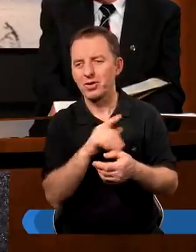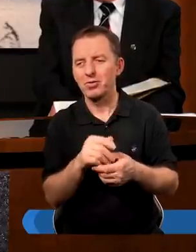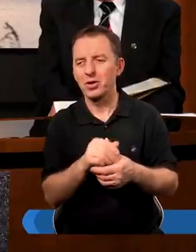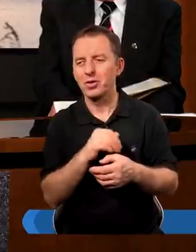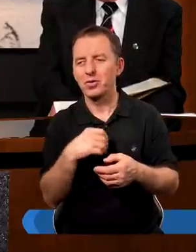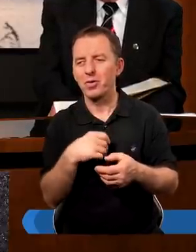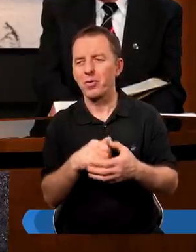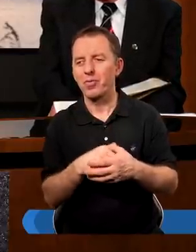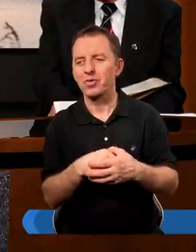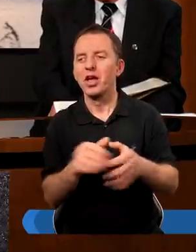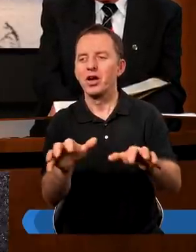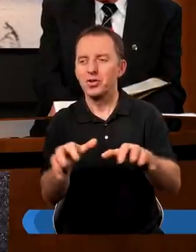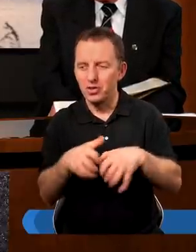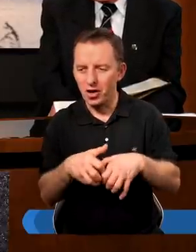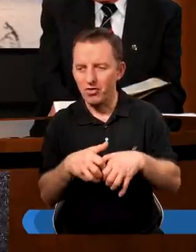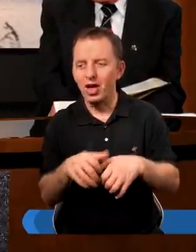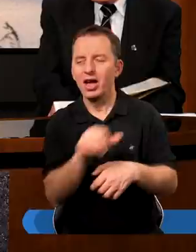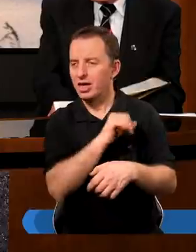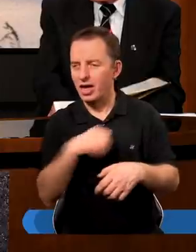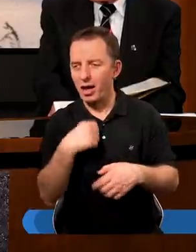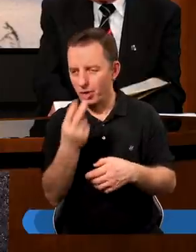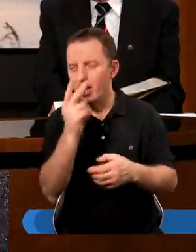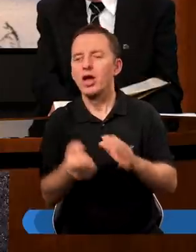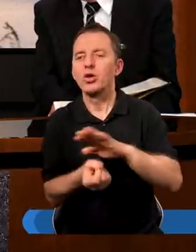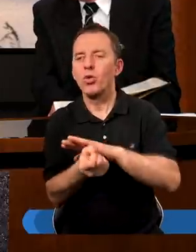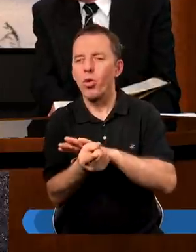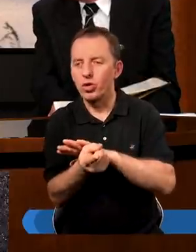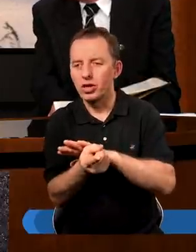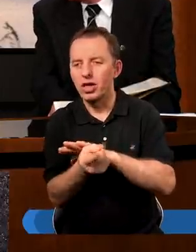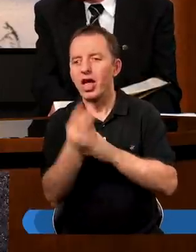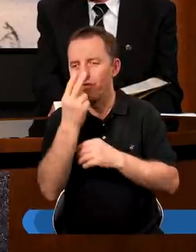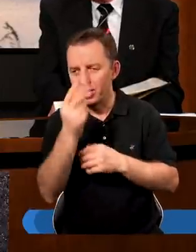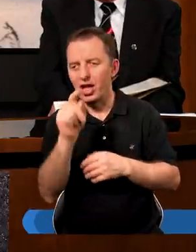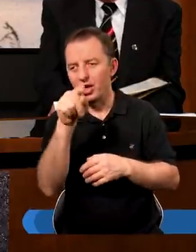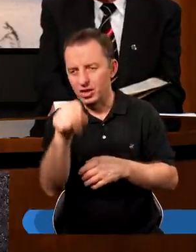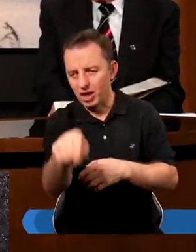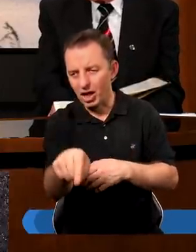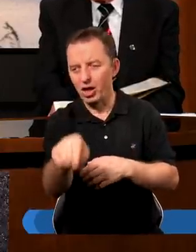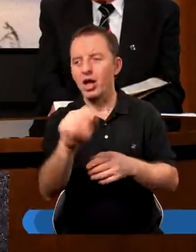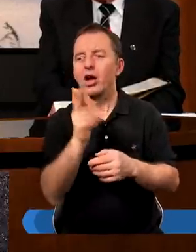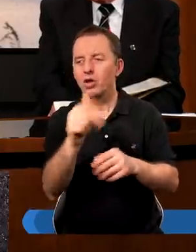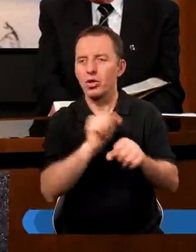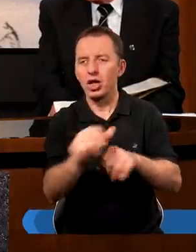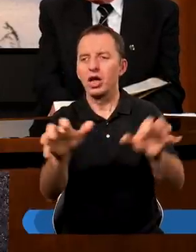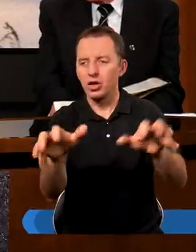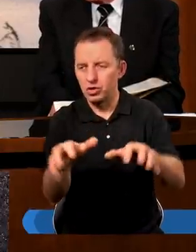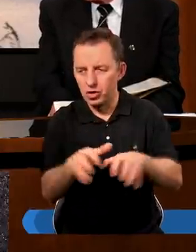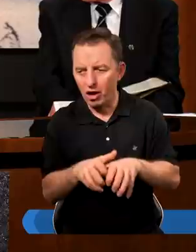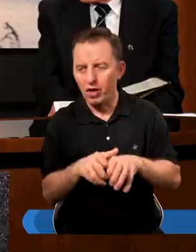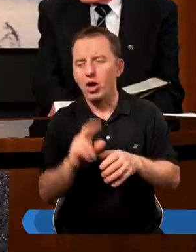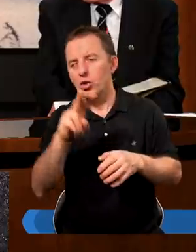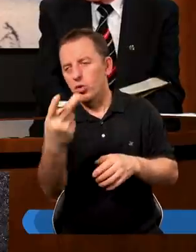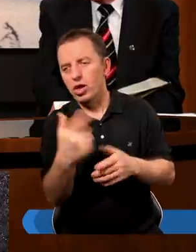Julian. Chciwości sami nie widać, ale skutki widać tego. Jak ktoś jest chciwy, to